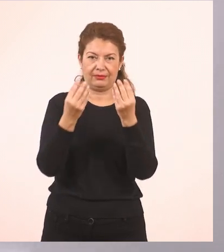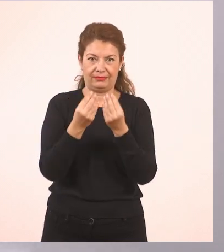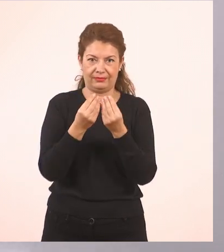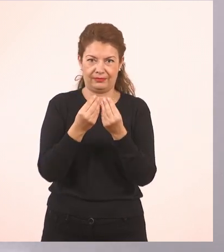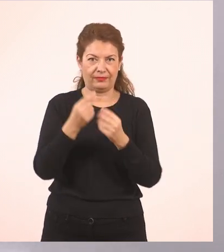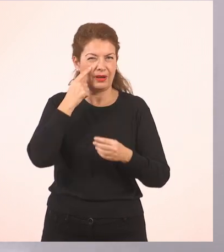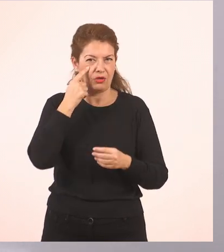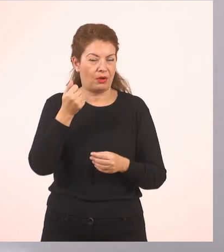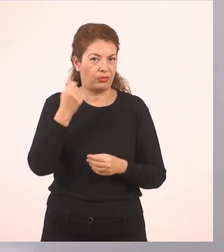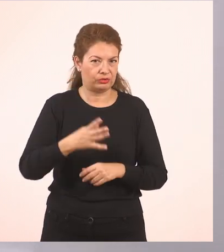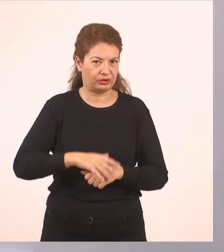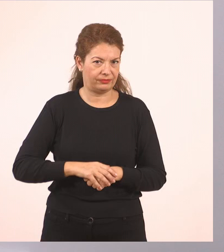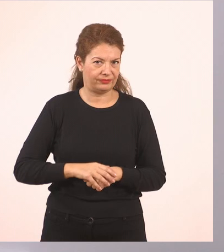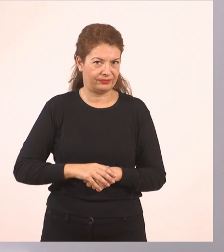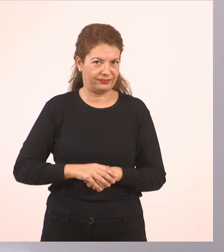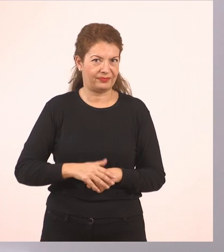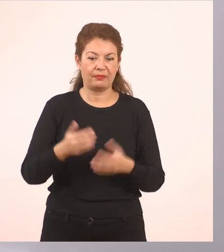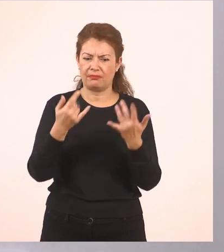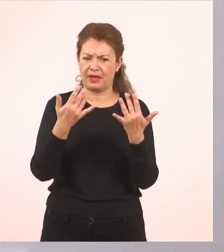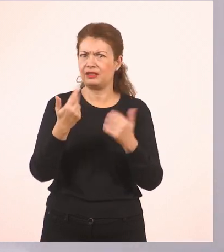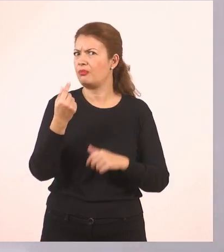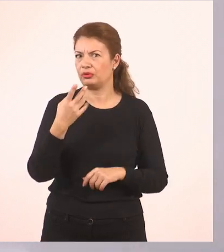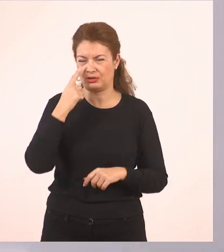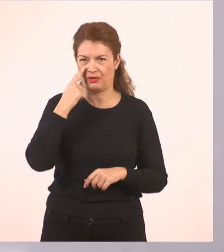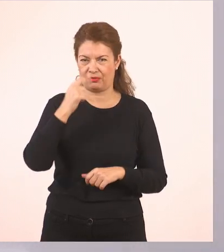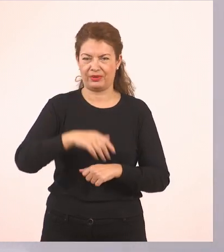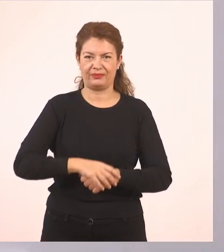Για πάμε να μετρήσουμε πόσα είναι τα δάχτυλά μας.